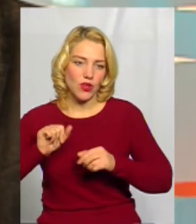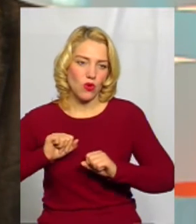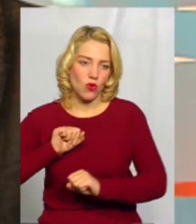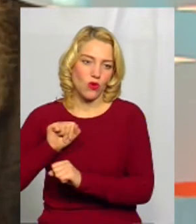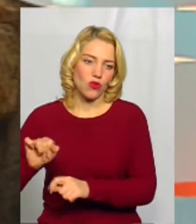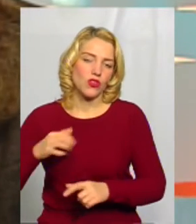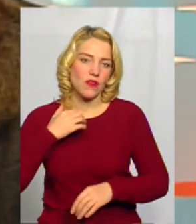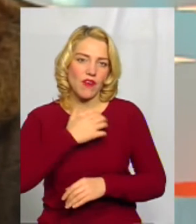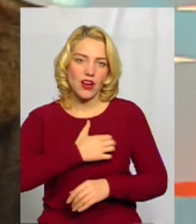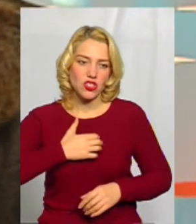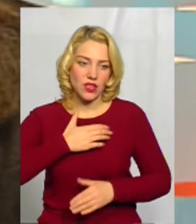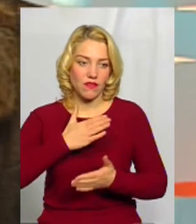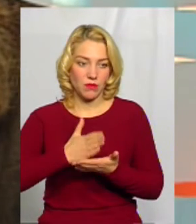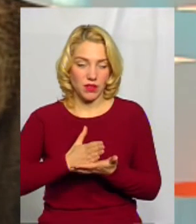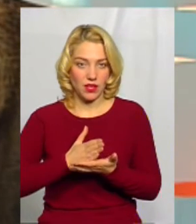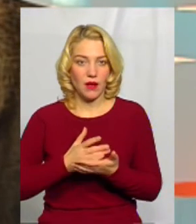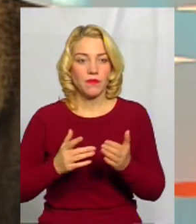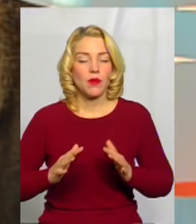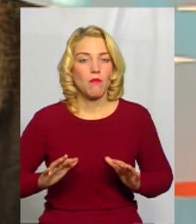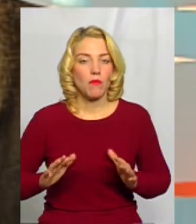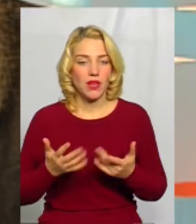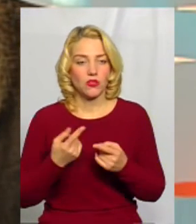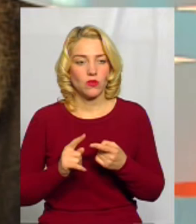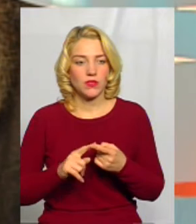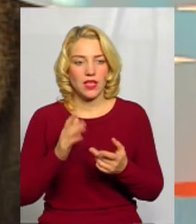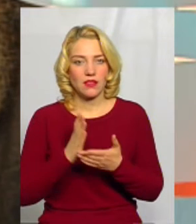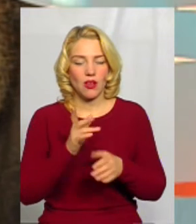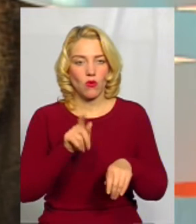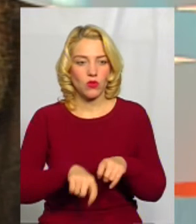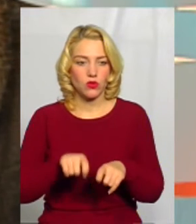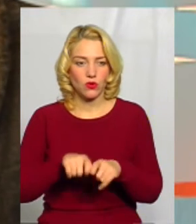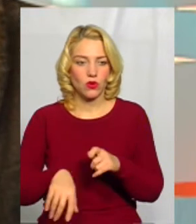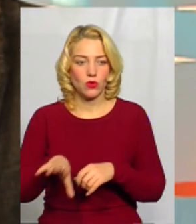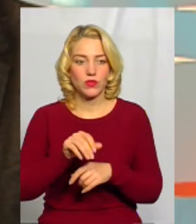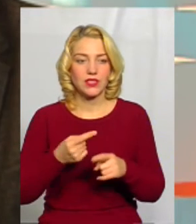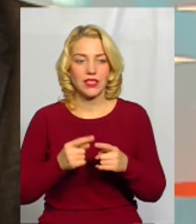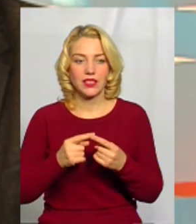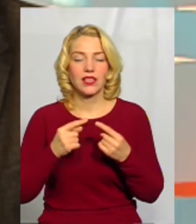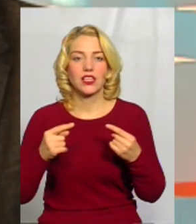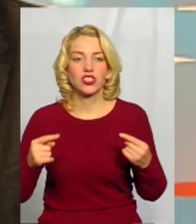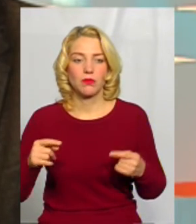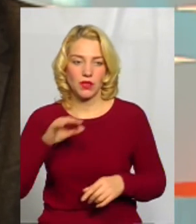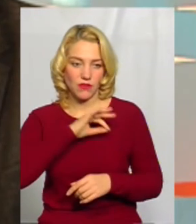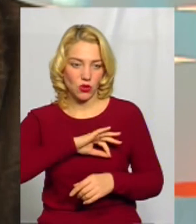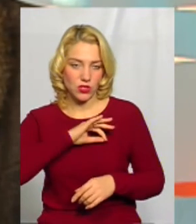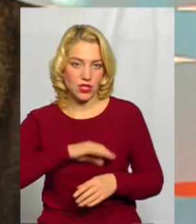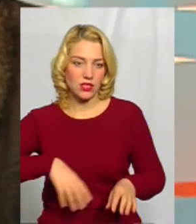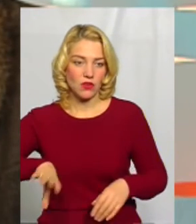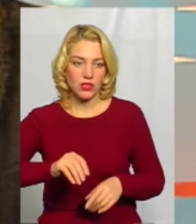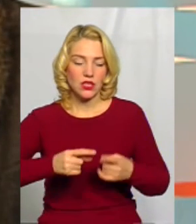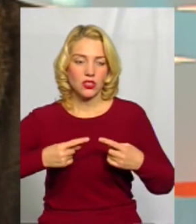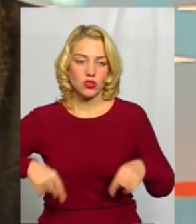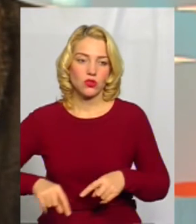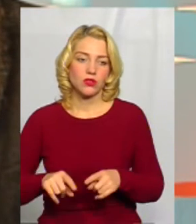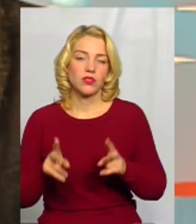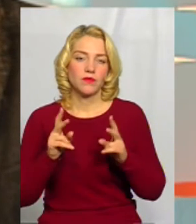дуже важливим моментом це буде контроль всіх тих режимів використання і всіх тих зон. Хто буде